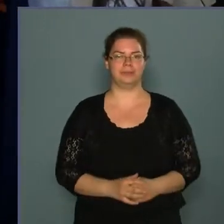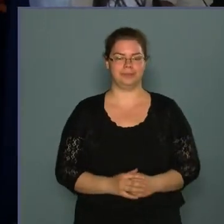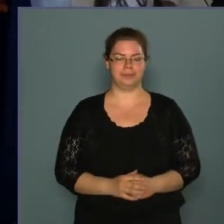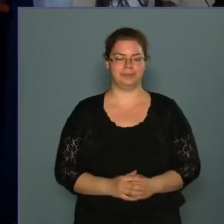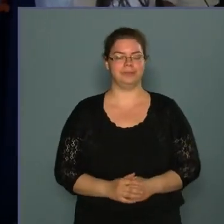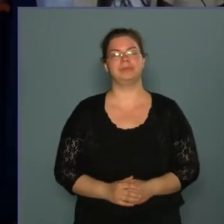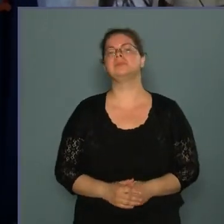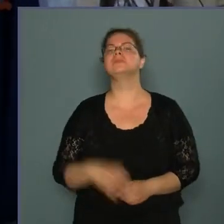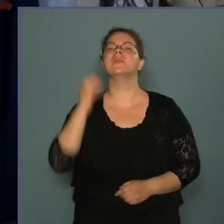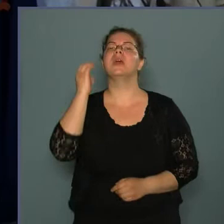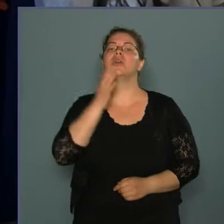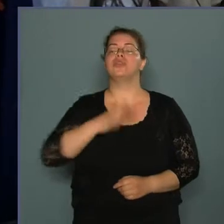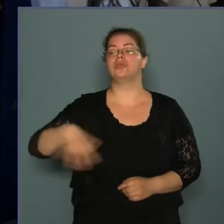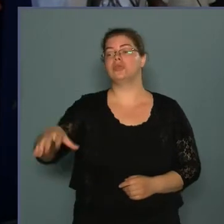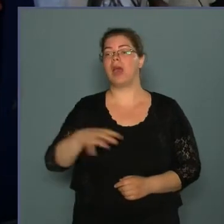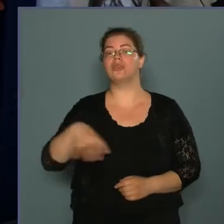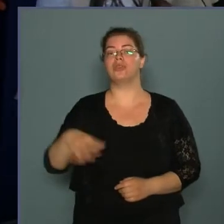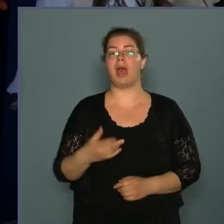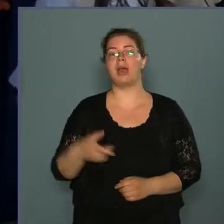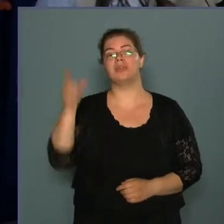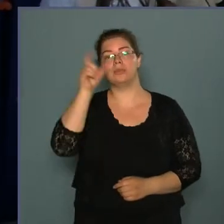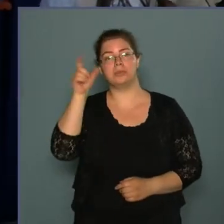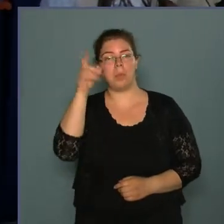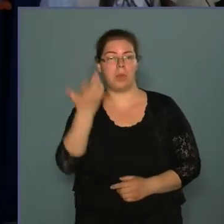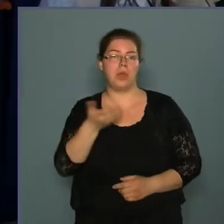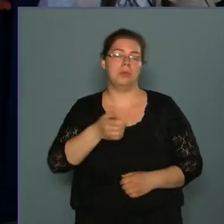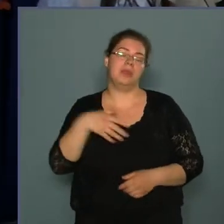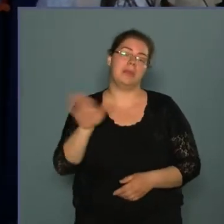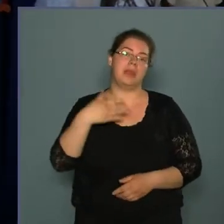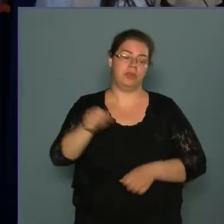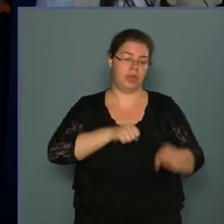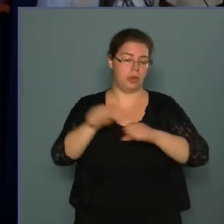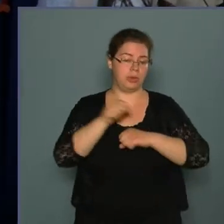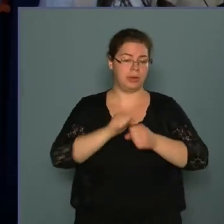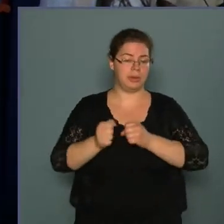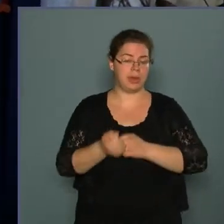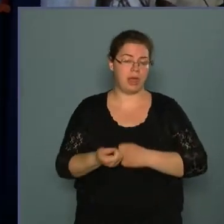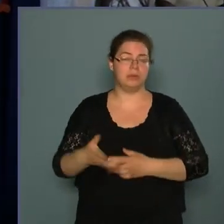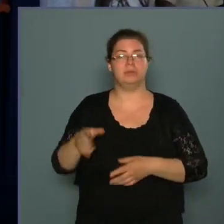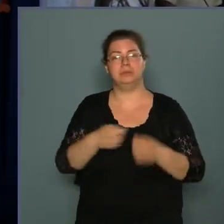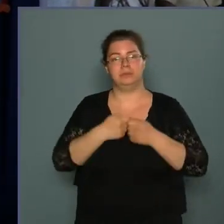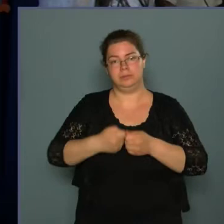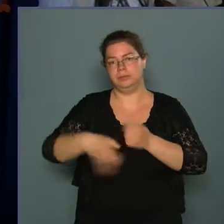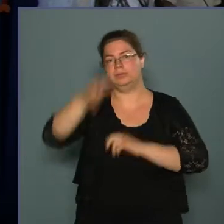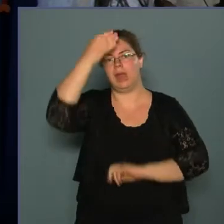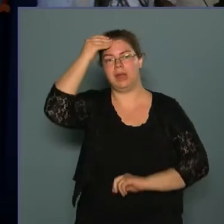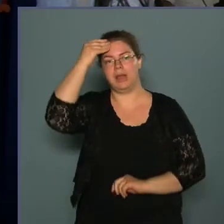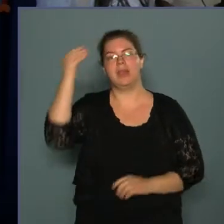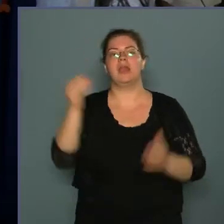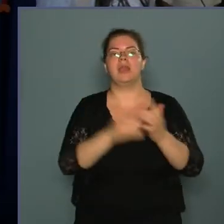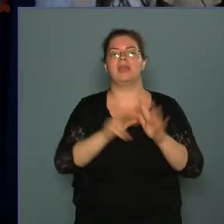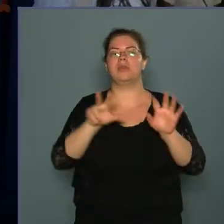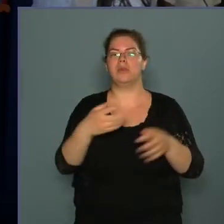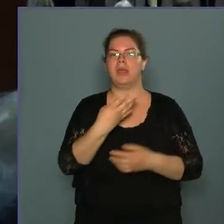Kossuth Társaság és a Pesterzsébeti Őrmény Nemzetiségi Önkormányzat szervezésében emlékeztek meg az 1848